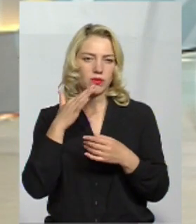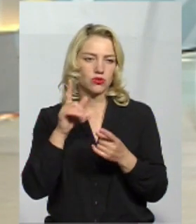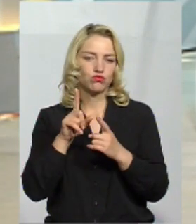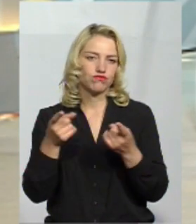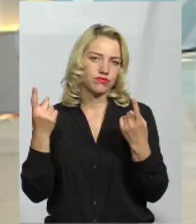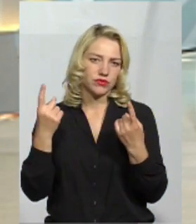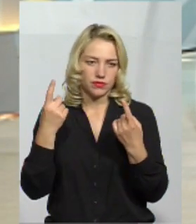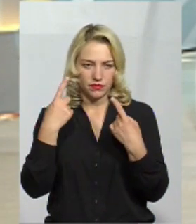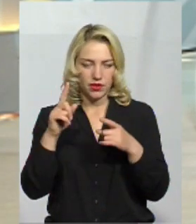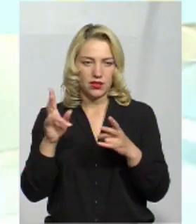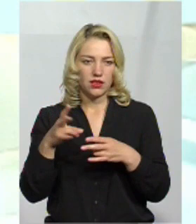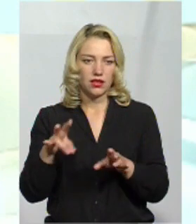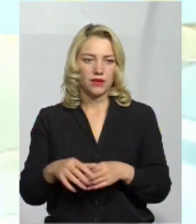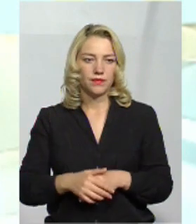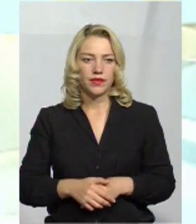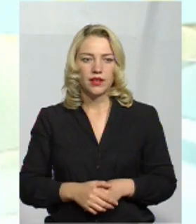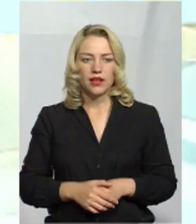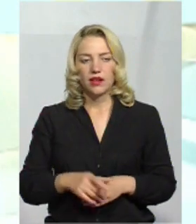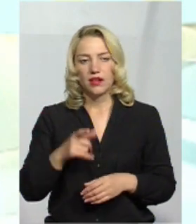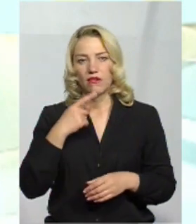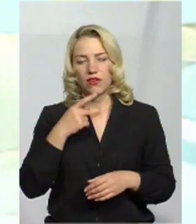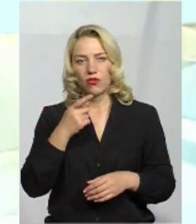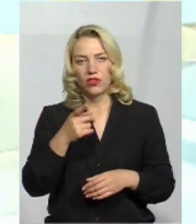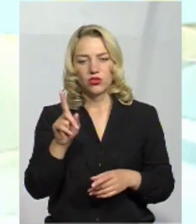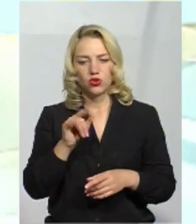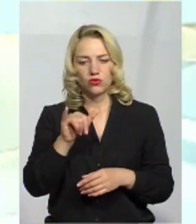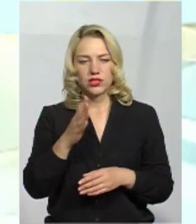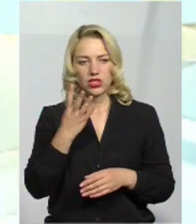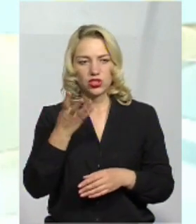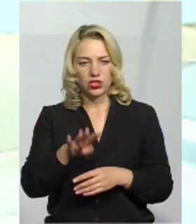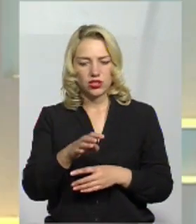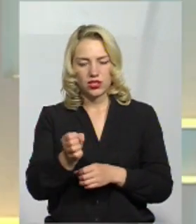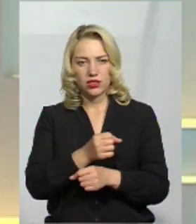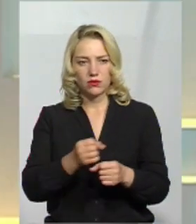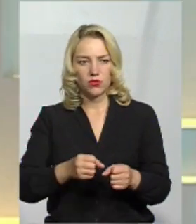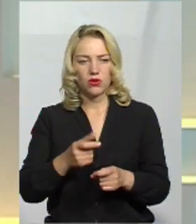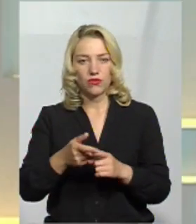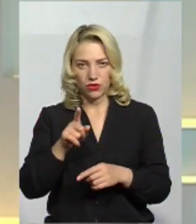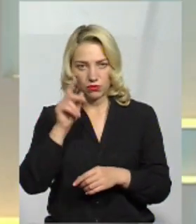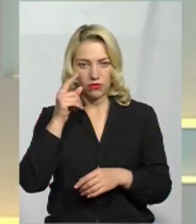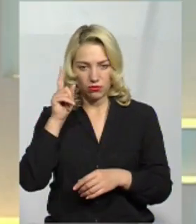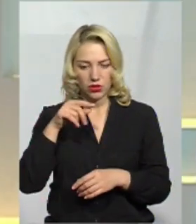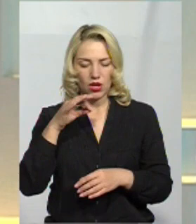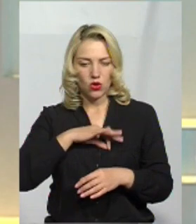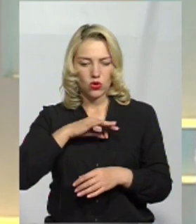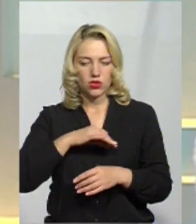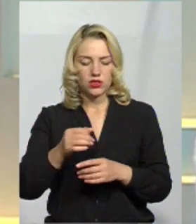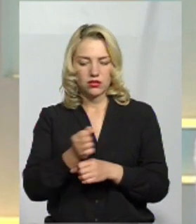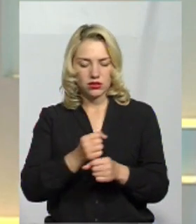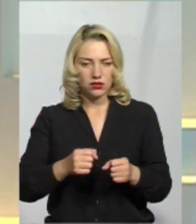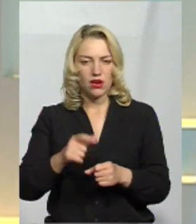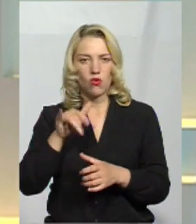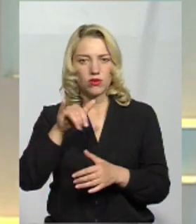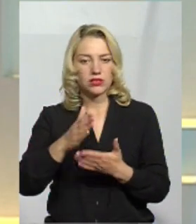надзвичайного. Але ви зауважили, ви маєте чотири одиниці зброї, але ви маєте відповідний досвід і вмієте нею користуватися. А якщо зброя